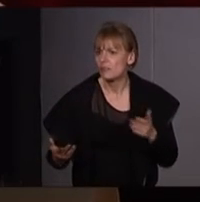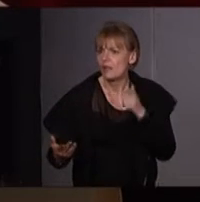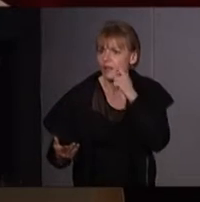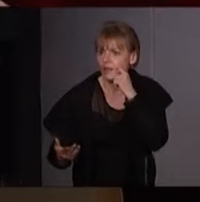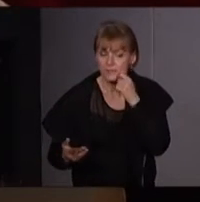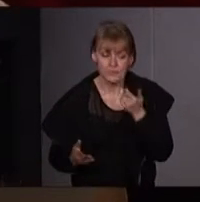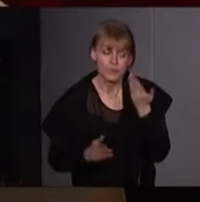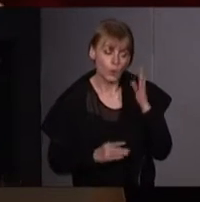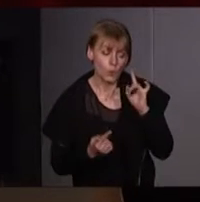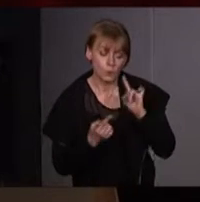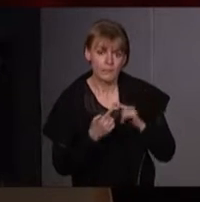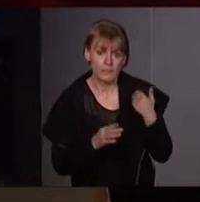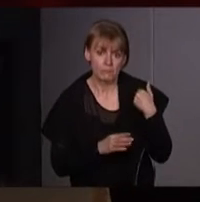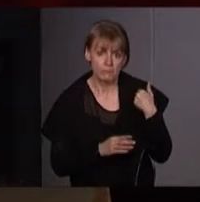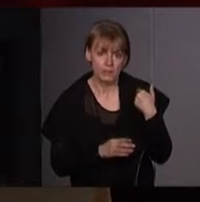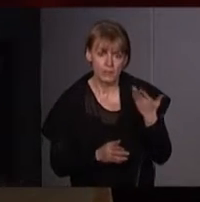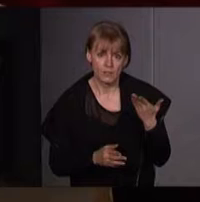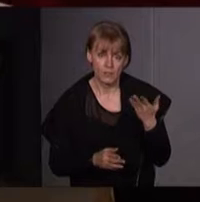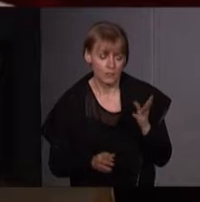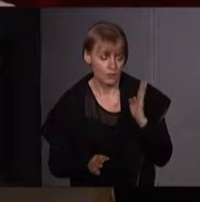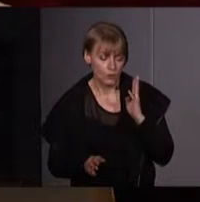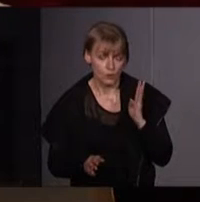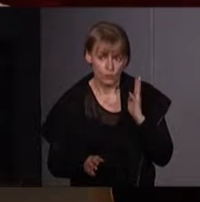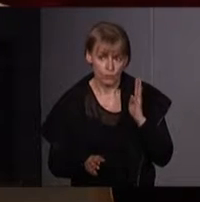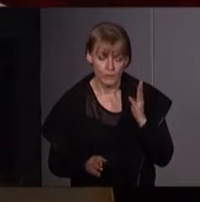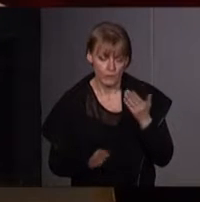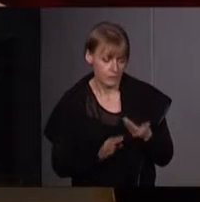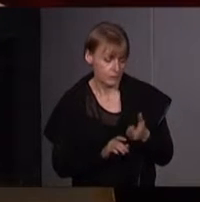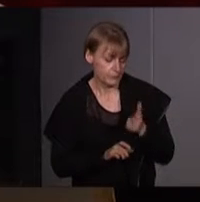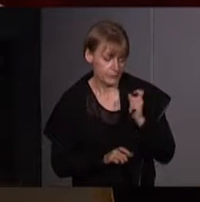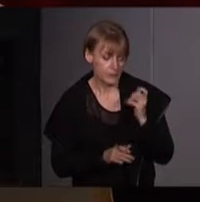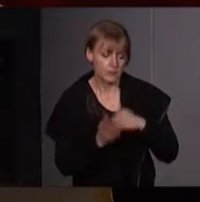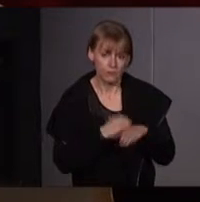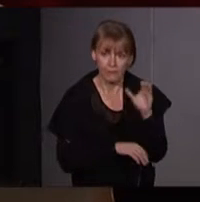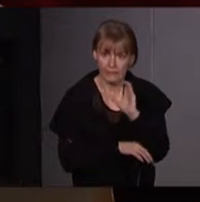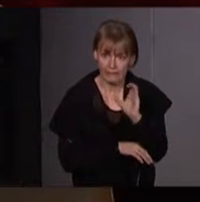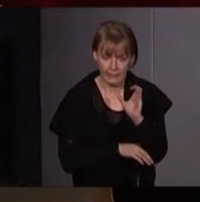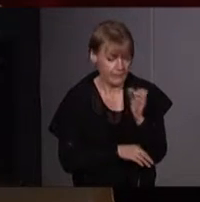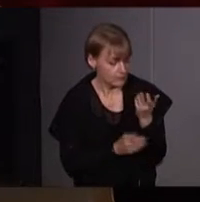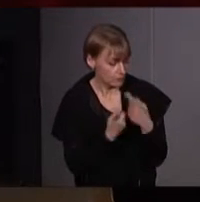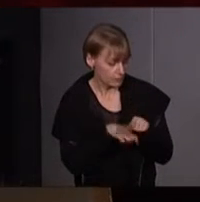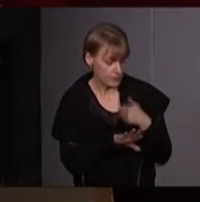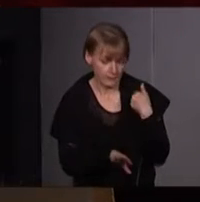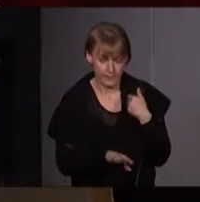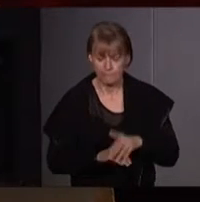notre thème, de notre conférence précédente, qui a eu lieu à Créteil la semaine dernière.